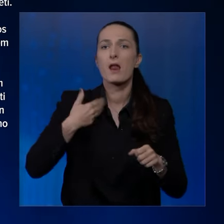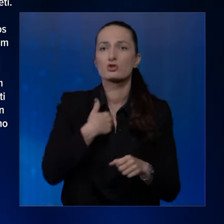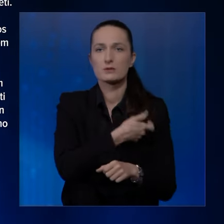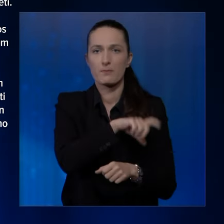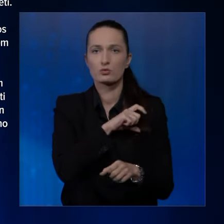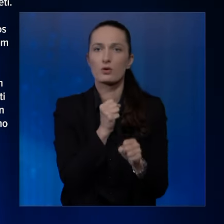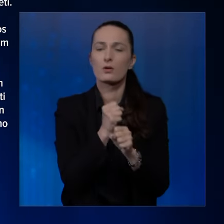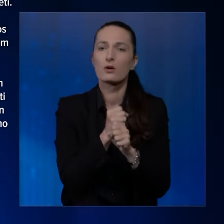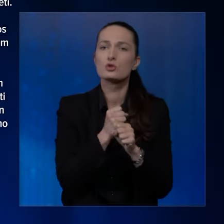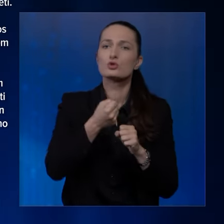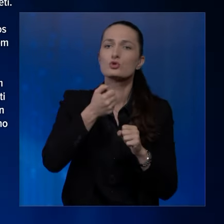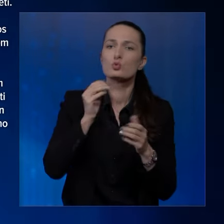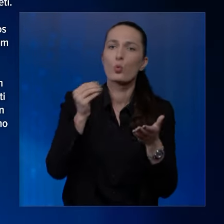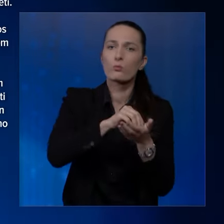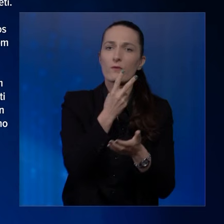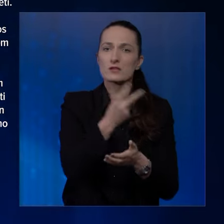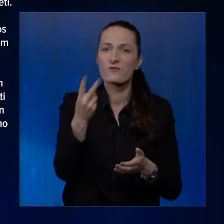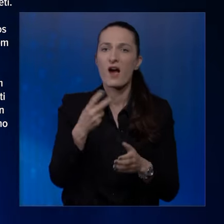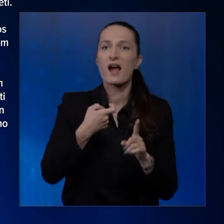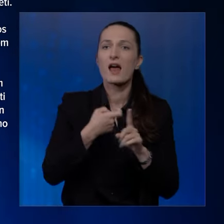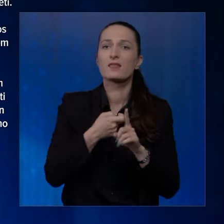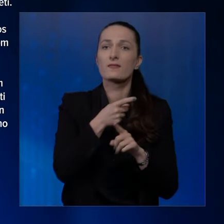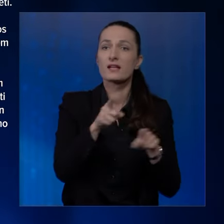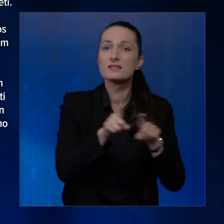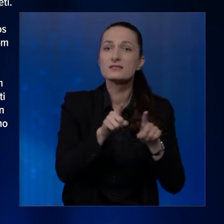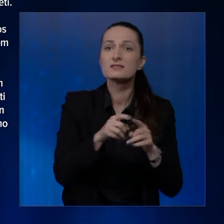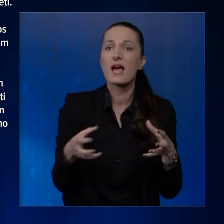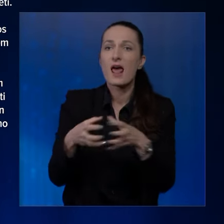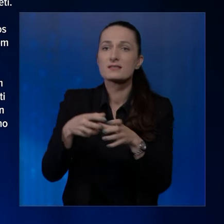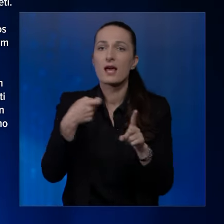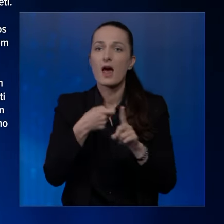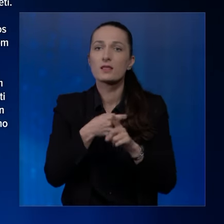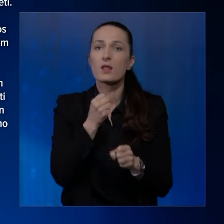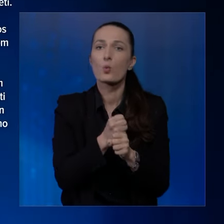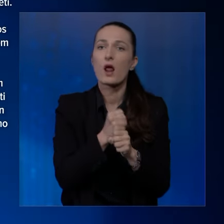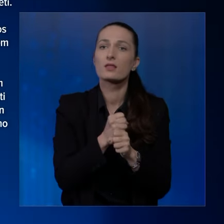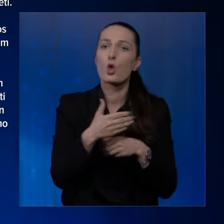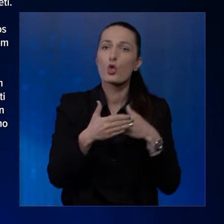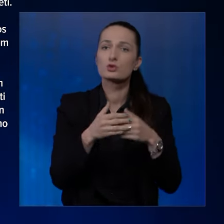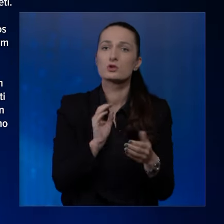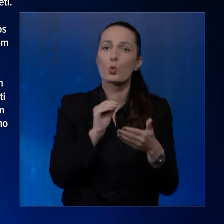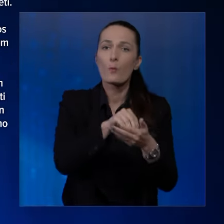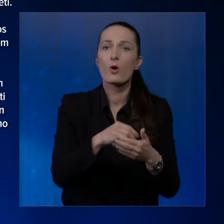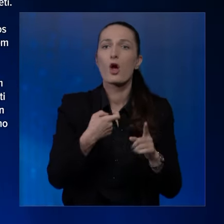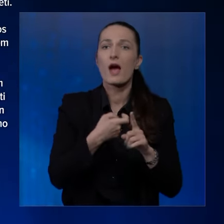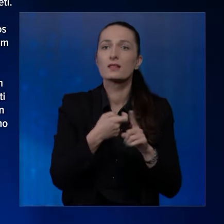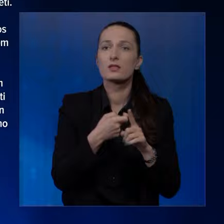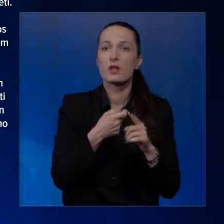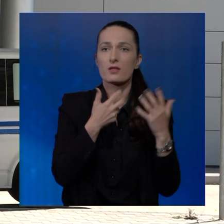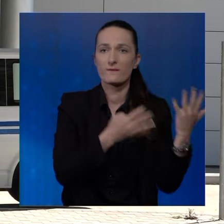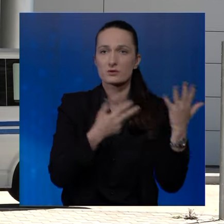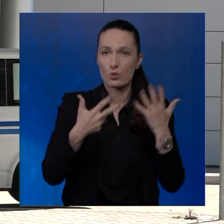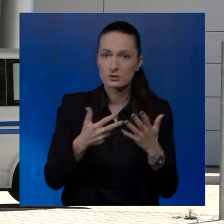policijskih službenika 2895, što bi uveliko osnažilo kapacitete granične policije Bosne i